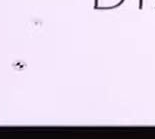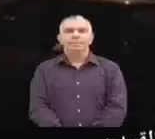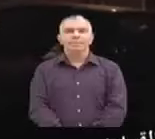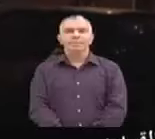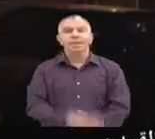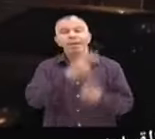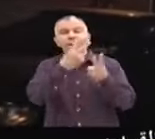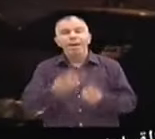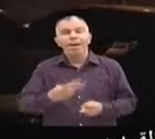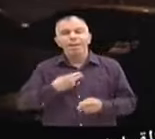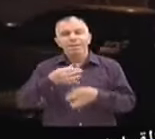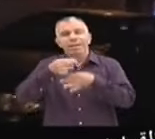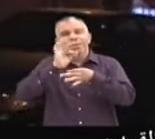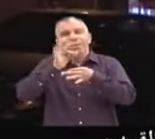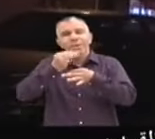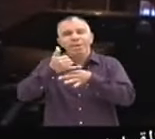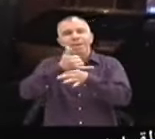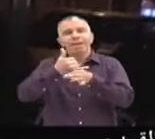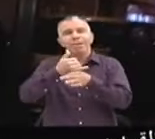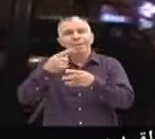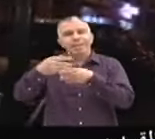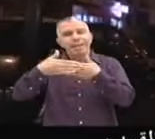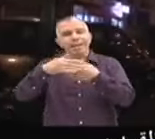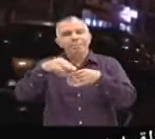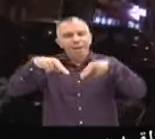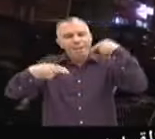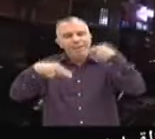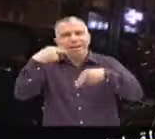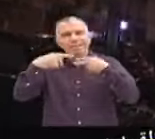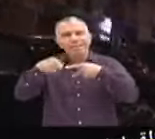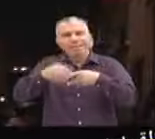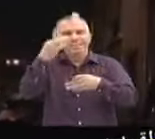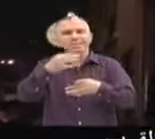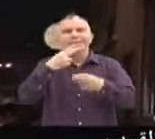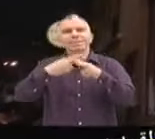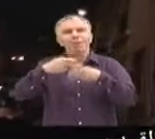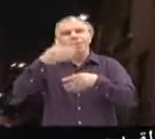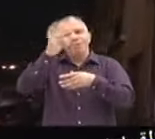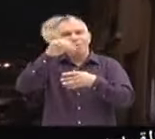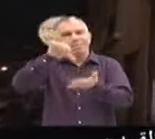J'arrive du petit café, juste là, dans restaurant. C'est sympa.